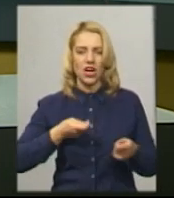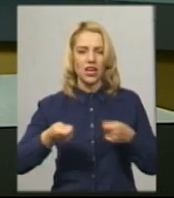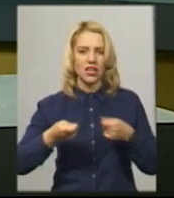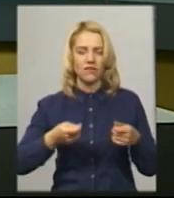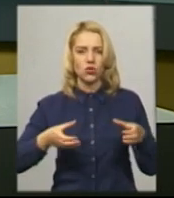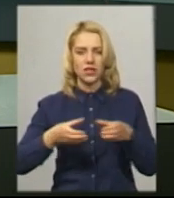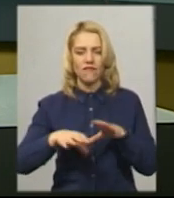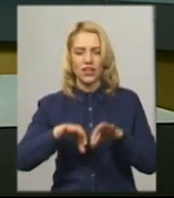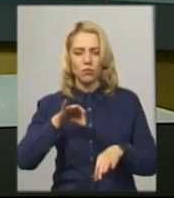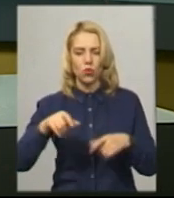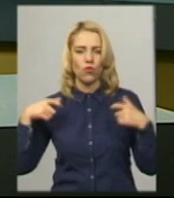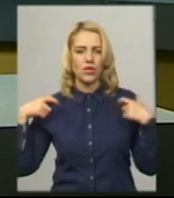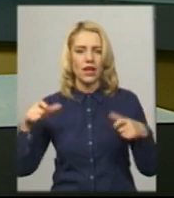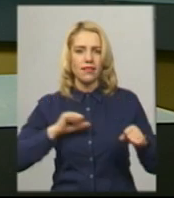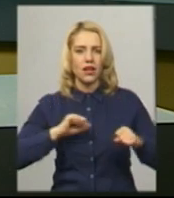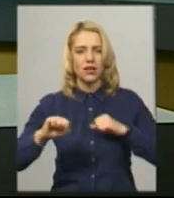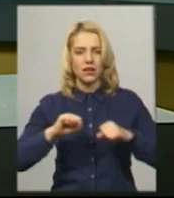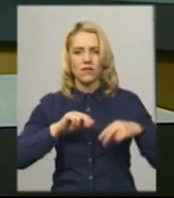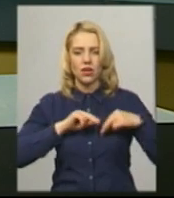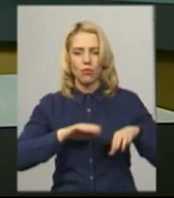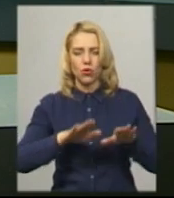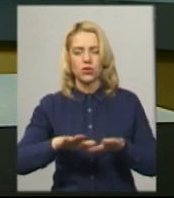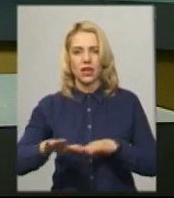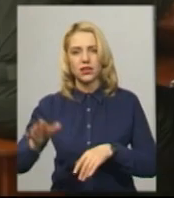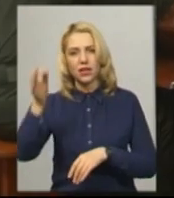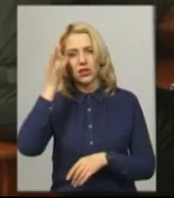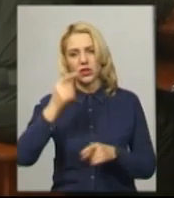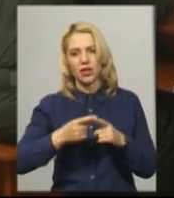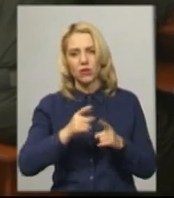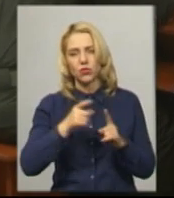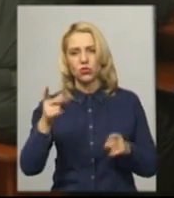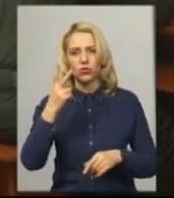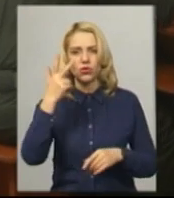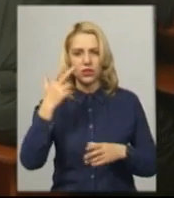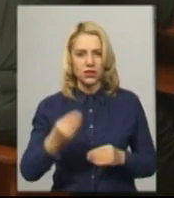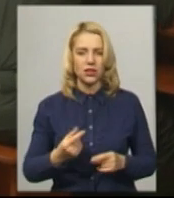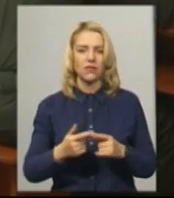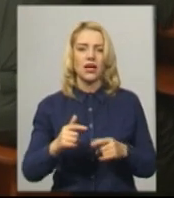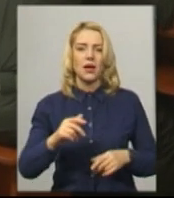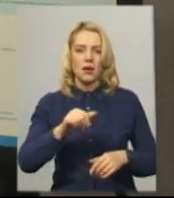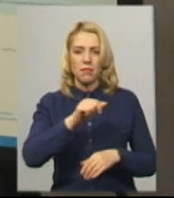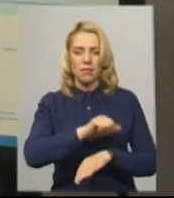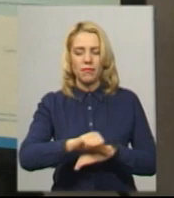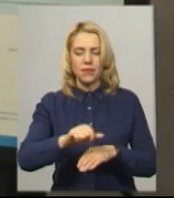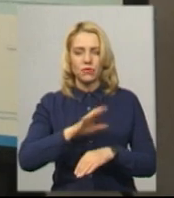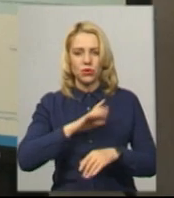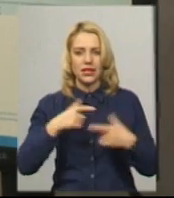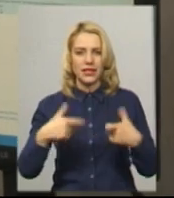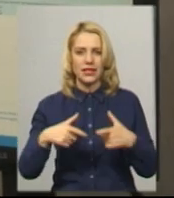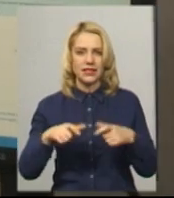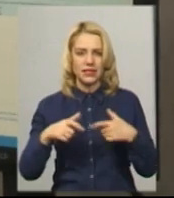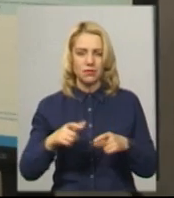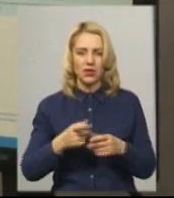офіцерів на керівні посади в прикордонних загонах. Нагадаю, протягом трьох днів прикордонники складали іспити. Серед них